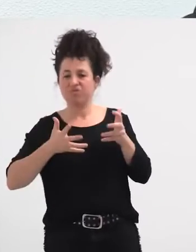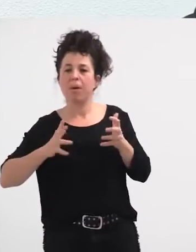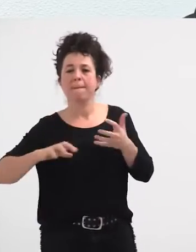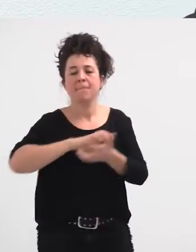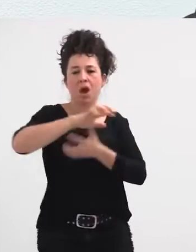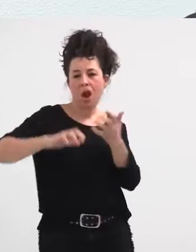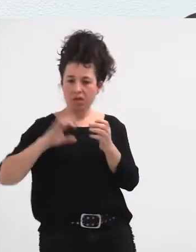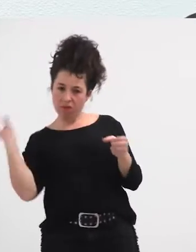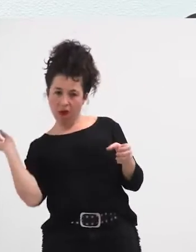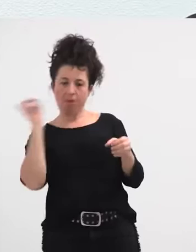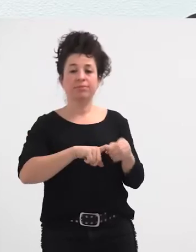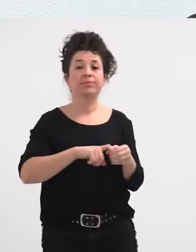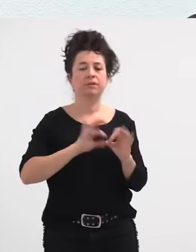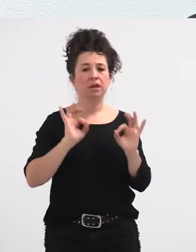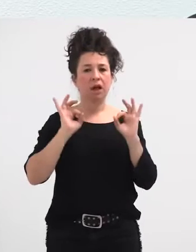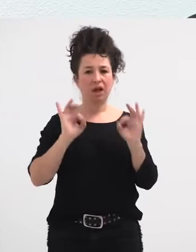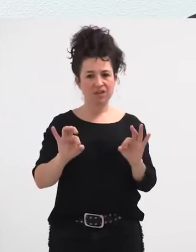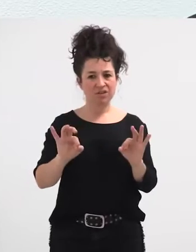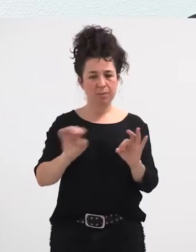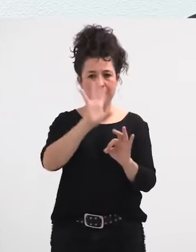horrela geratu da oso oso oso modu,